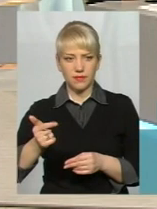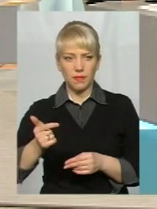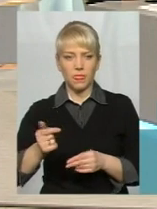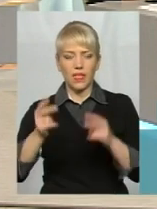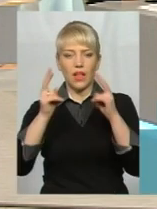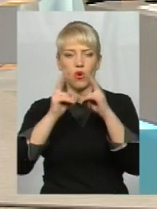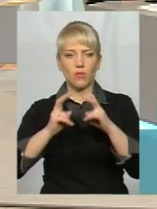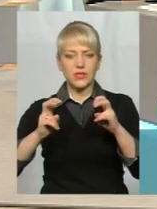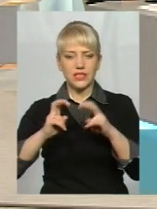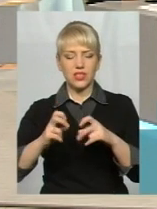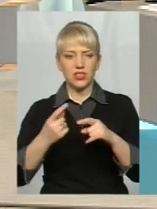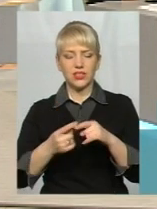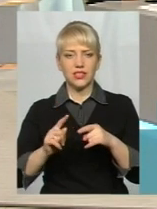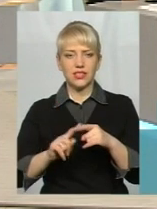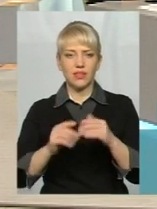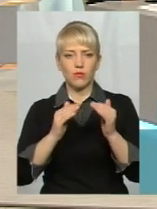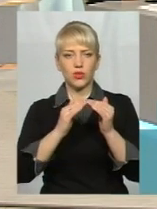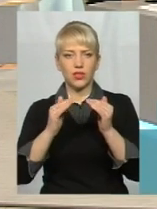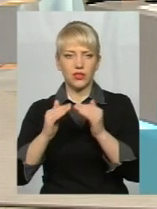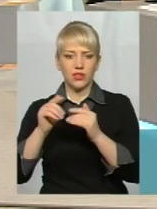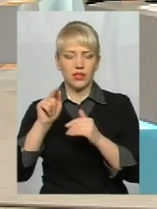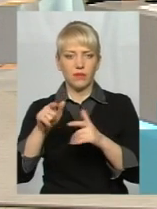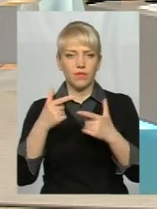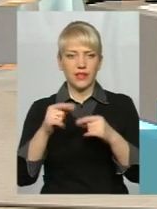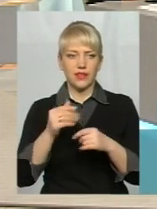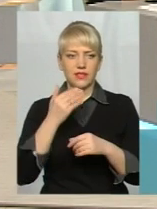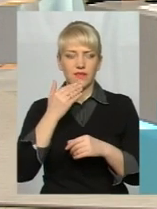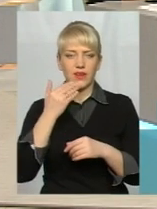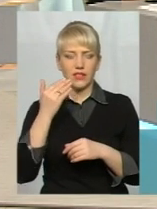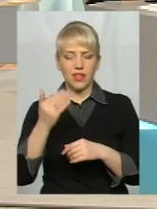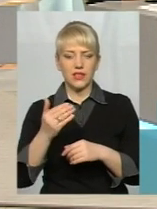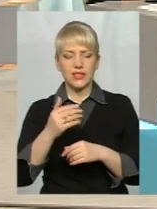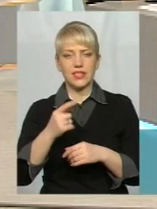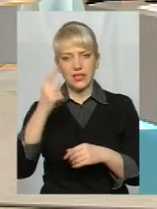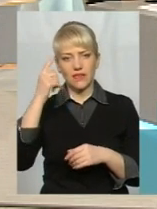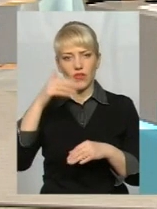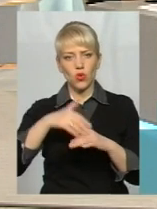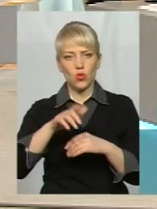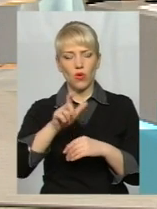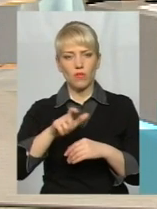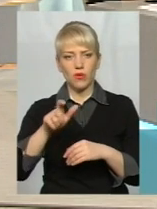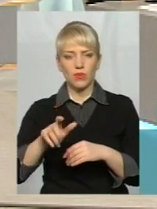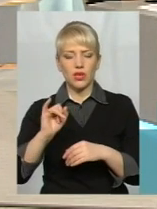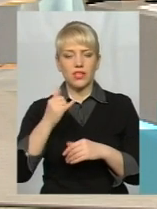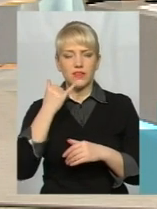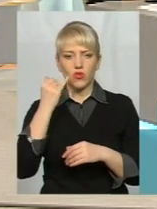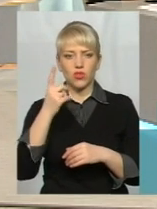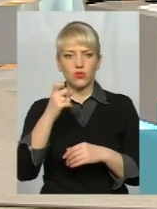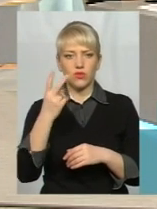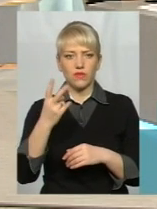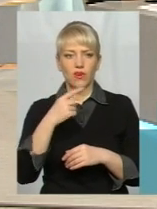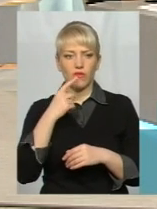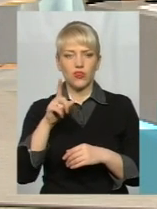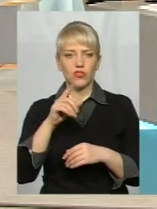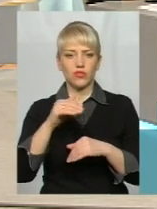обстежили ці будинки, в основному там, де зверталися ті ж свідомі громадяни, які дзвонили на лінію 102 і казали, що там у